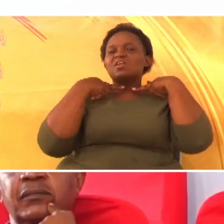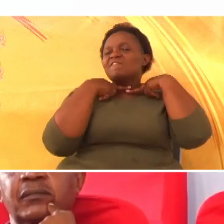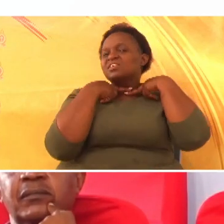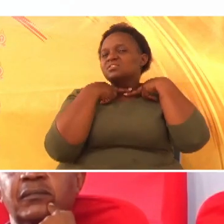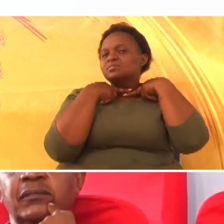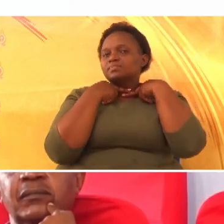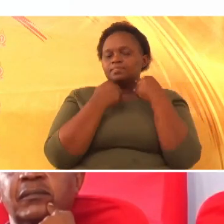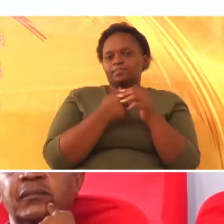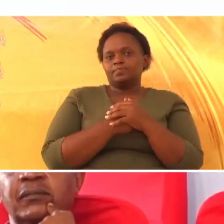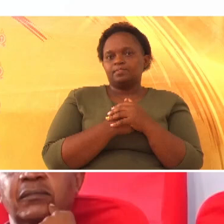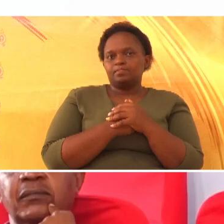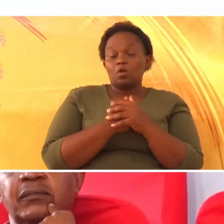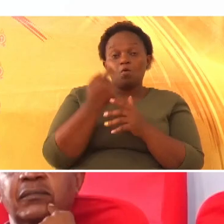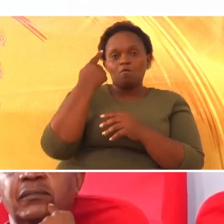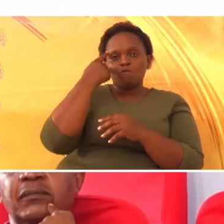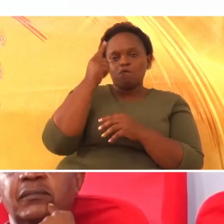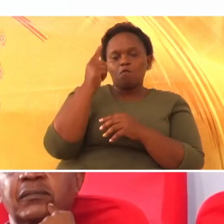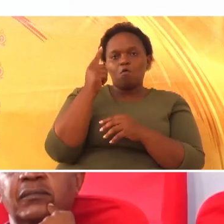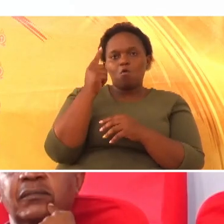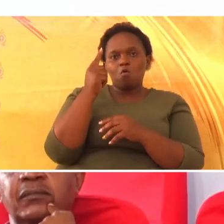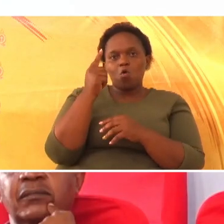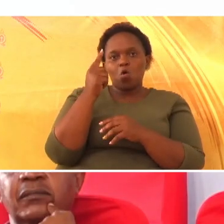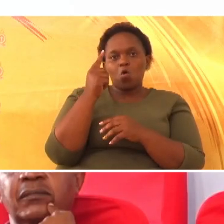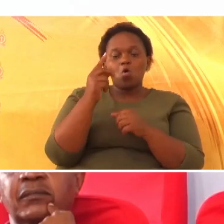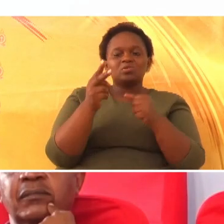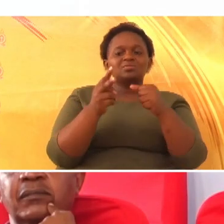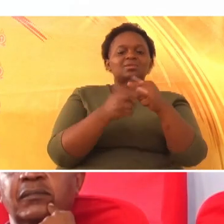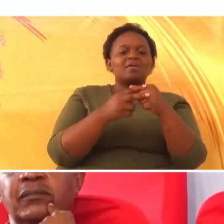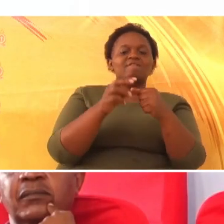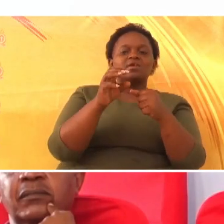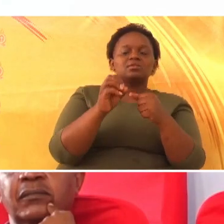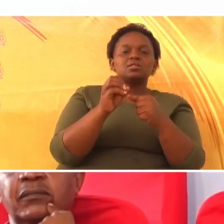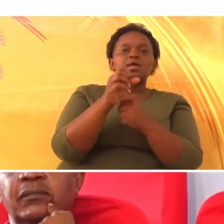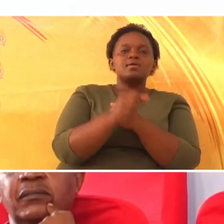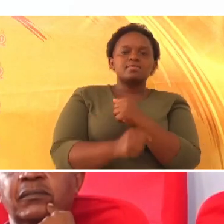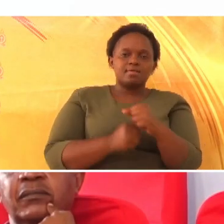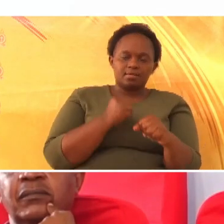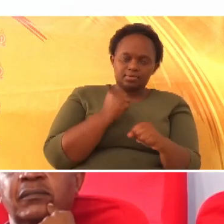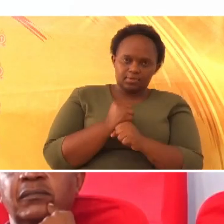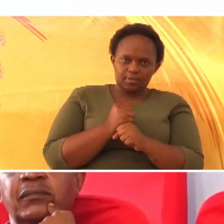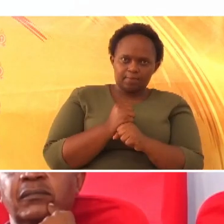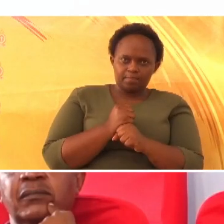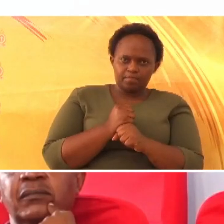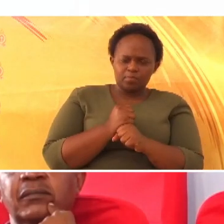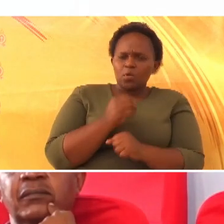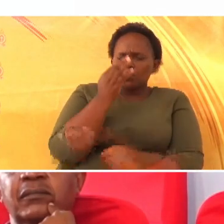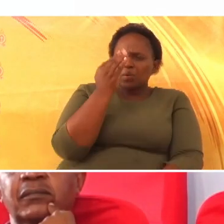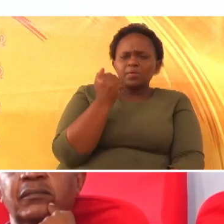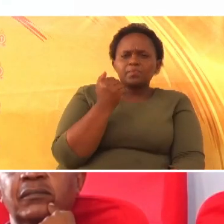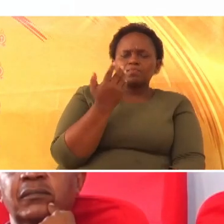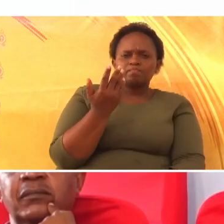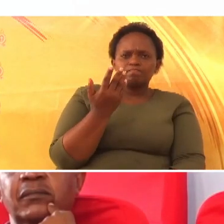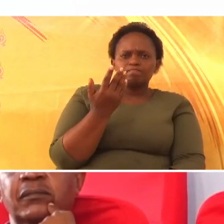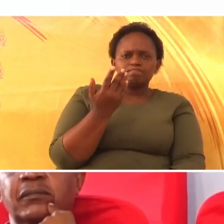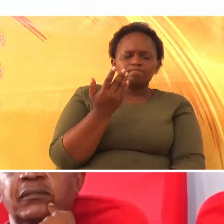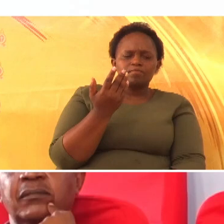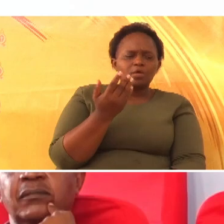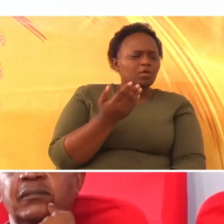kwa miaka sabini. Kwa sababu ya